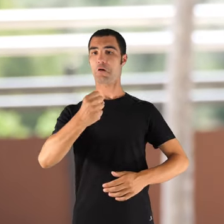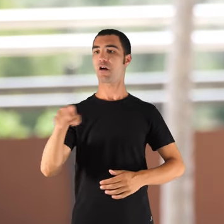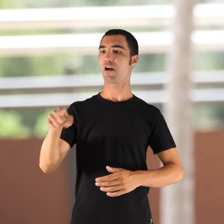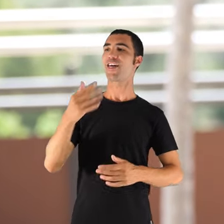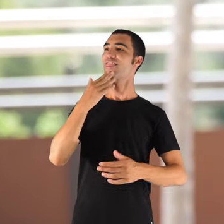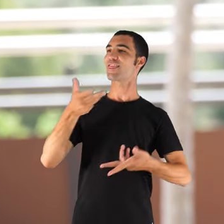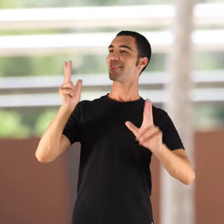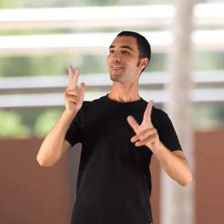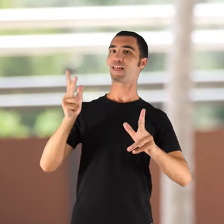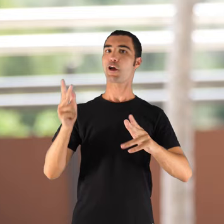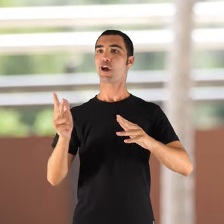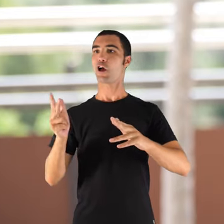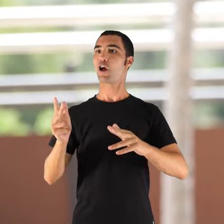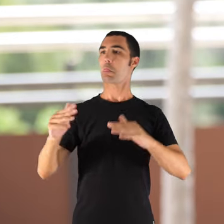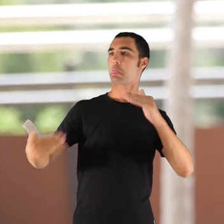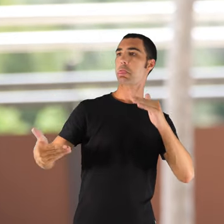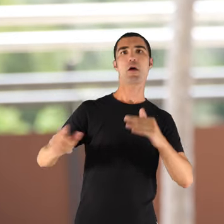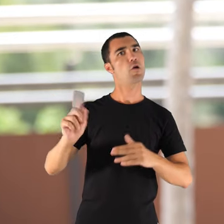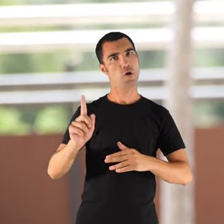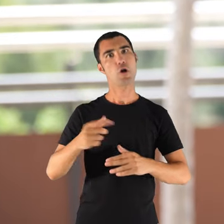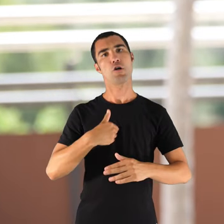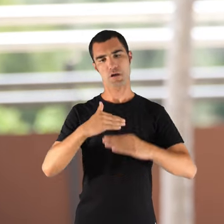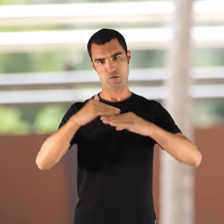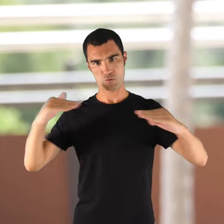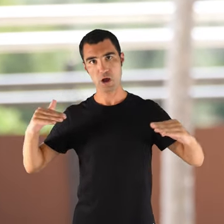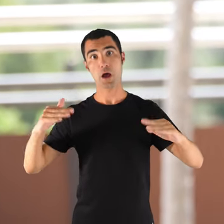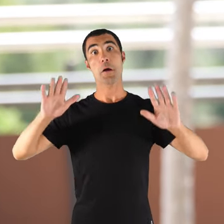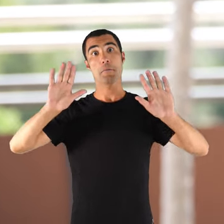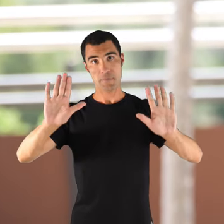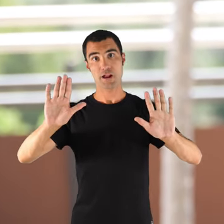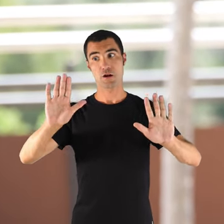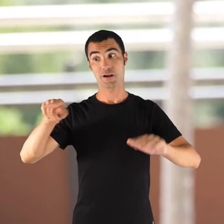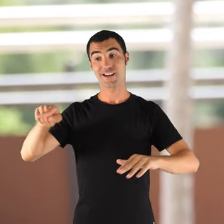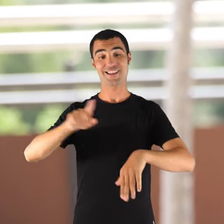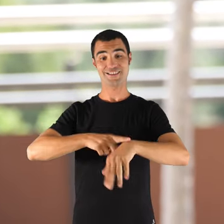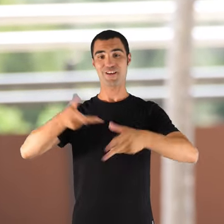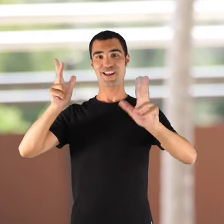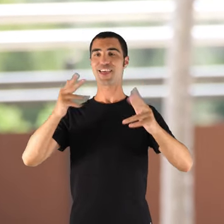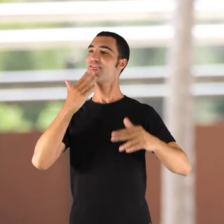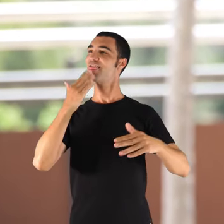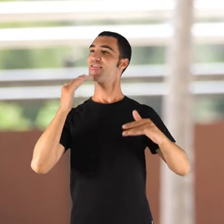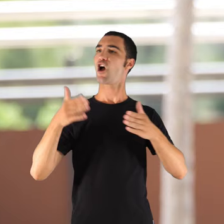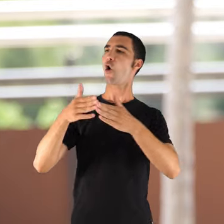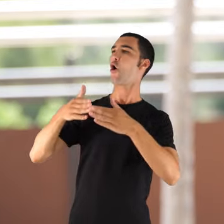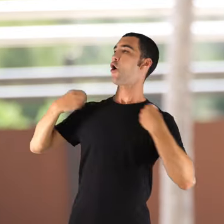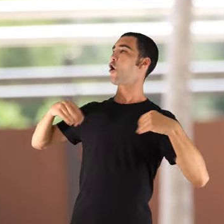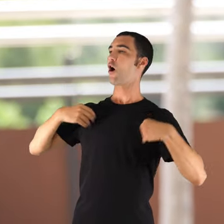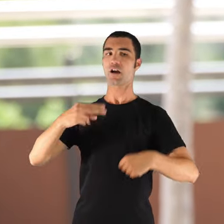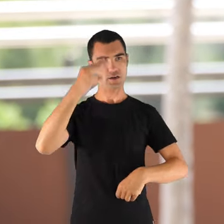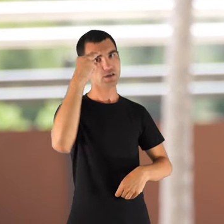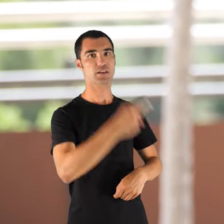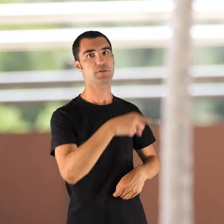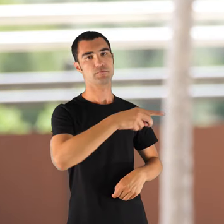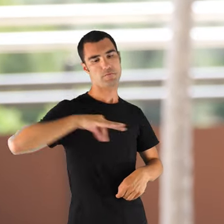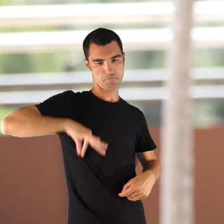El que sí vull és un pot de respecte del recreoista que ara és professional que s'ha de guanyar la vida.